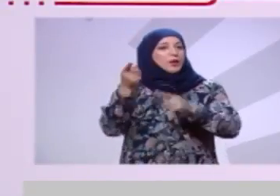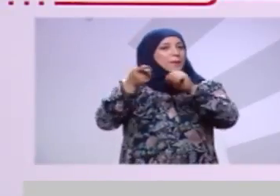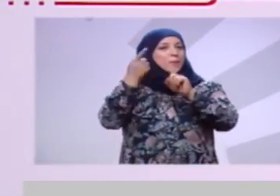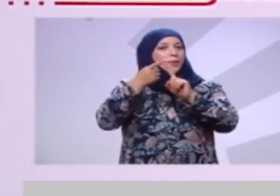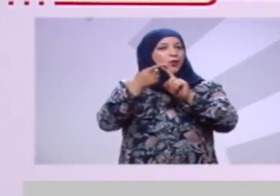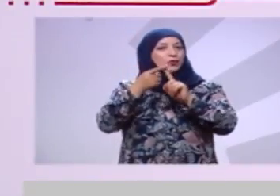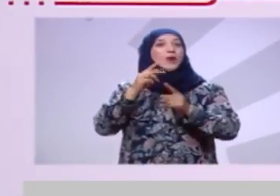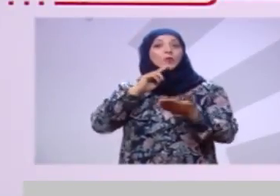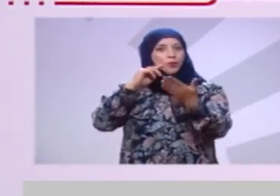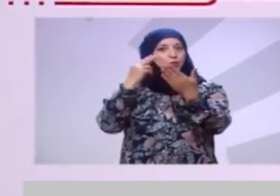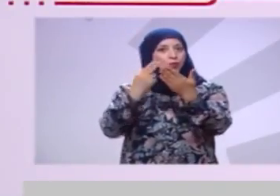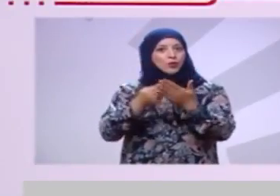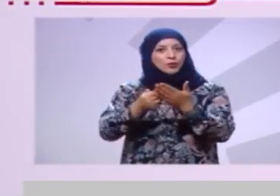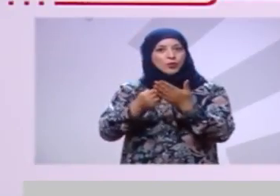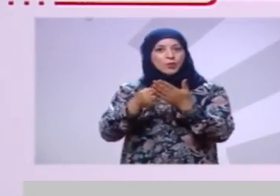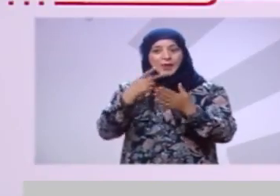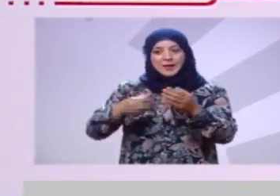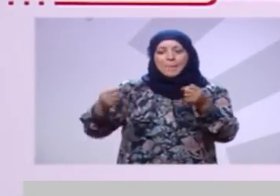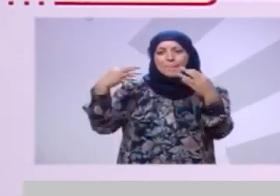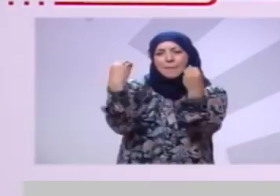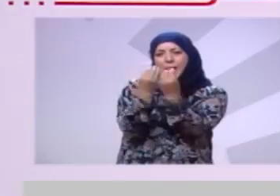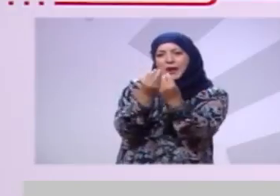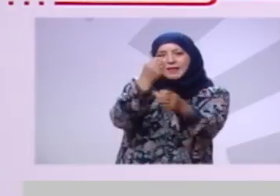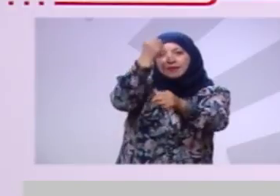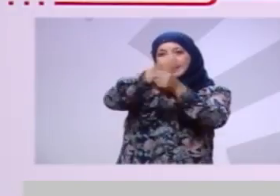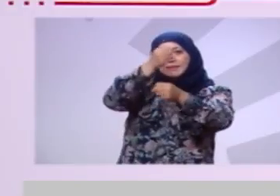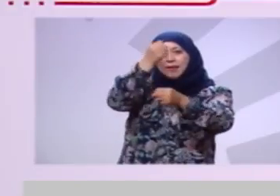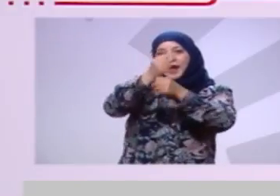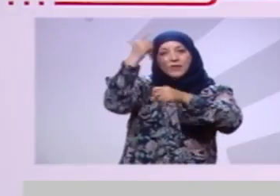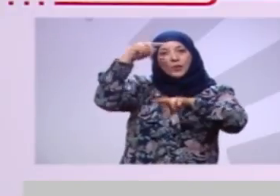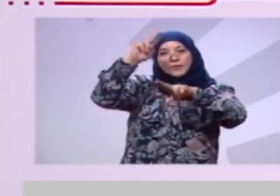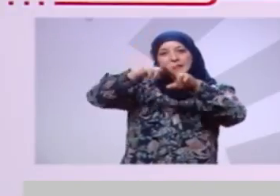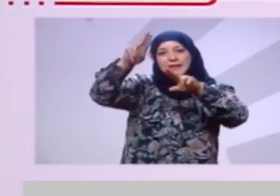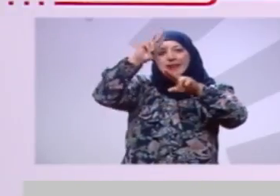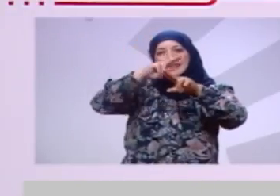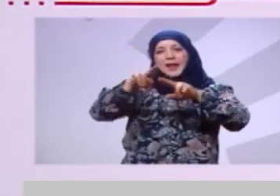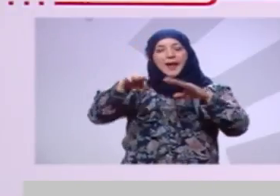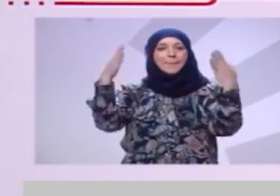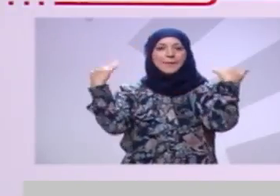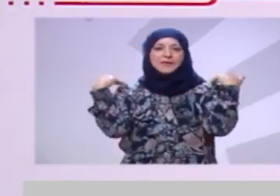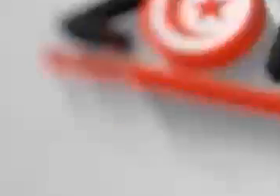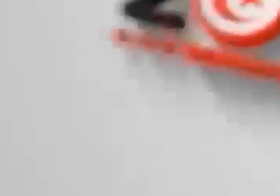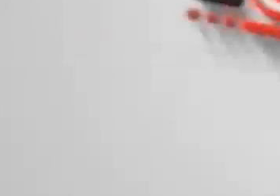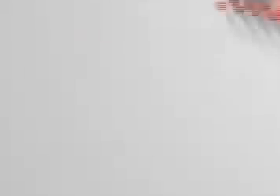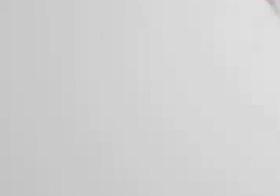ونعدوكم أنه بش نعملوا مع بعضنا من أجل مصلحة الولاية